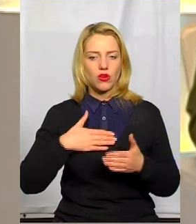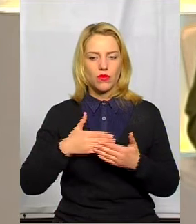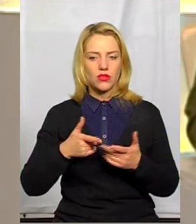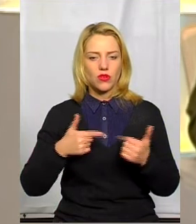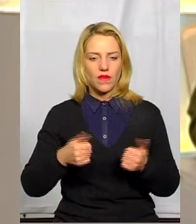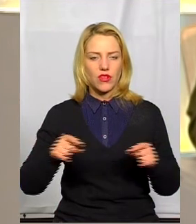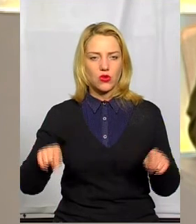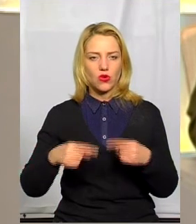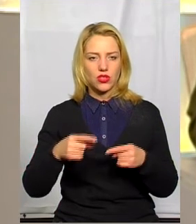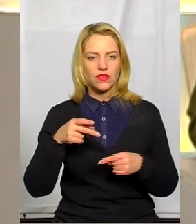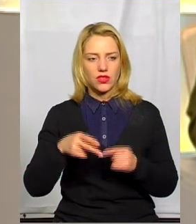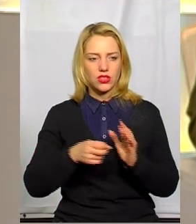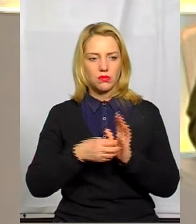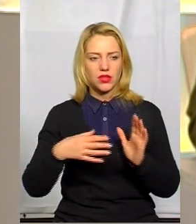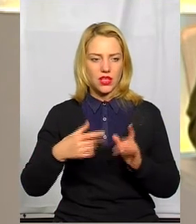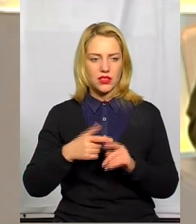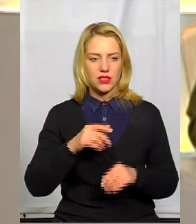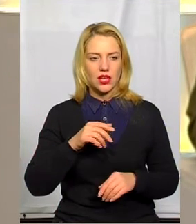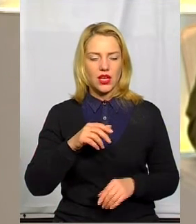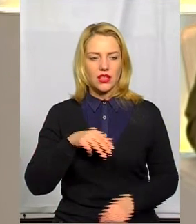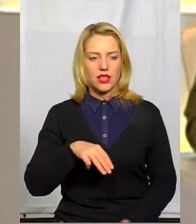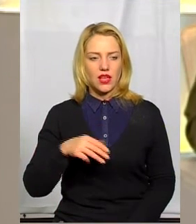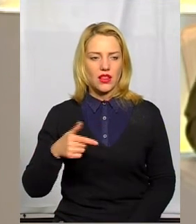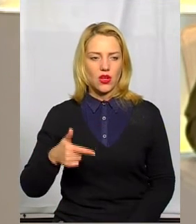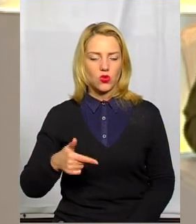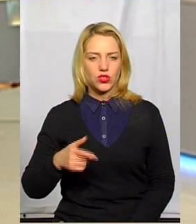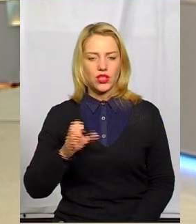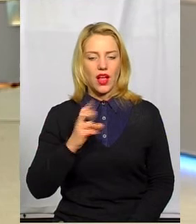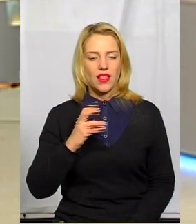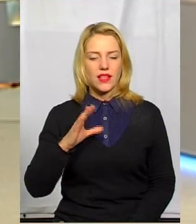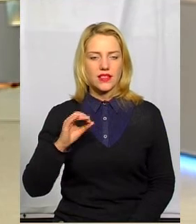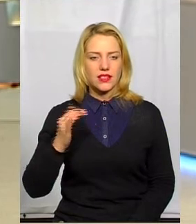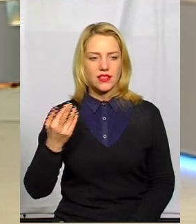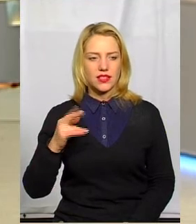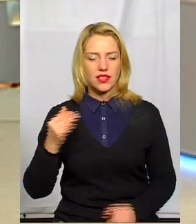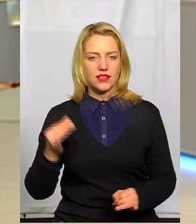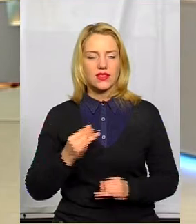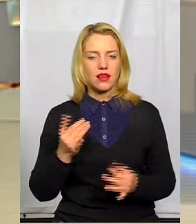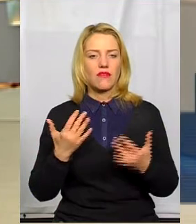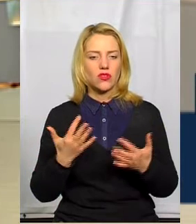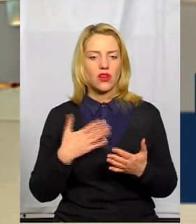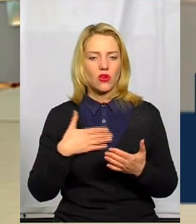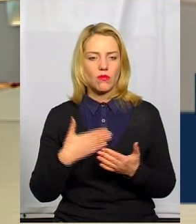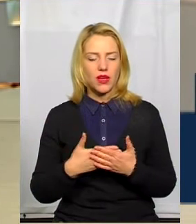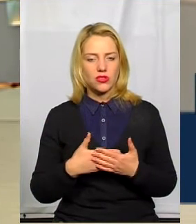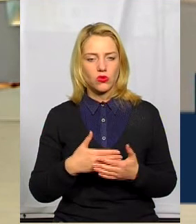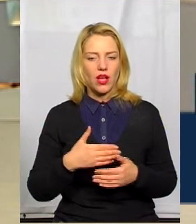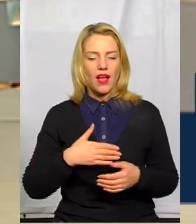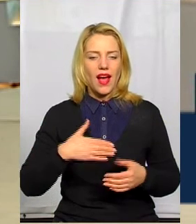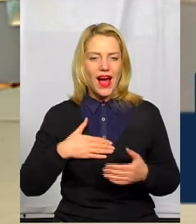відродження 2015 РН Тетяна Глушченко. Анастасія, цікаво, наскільки громадсько